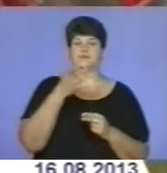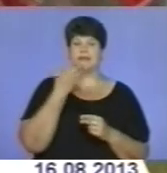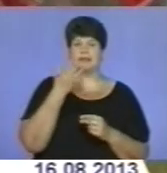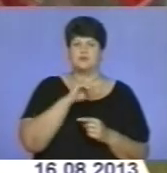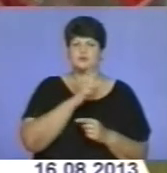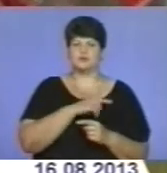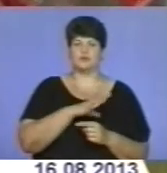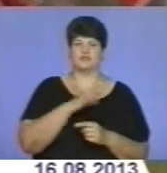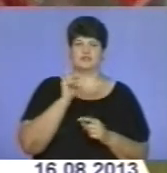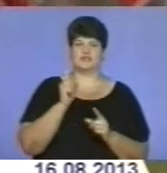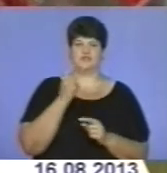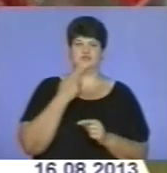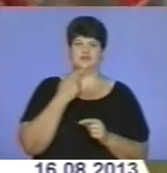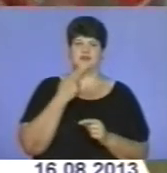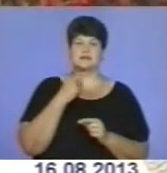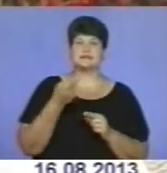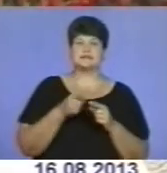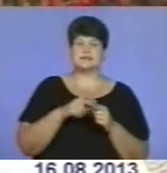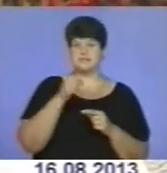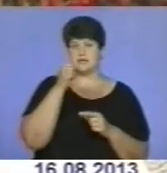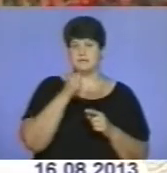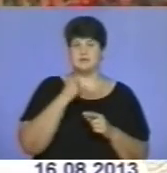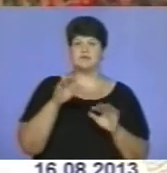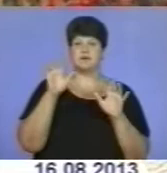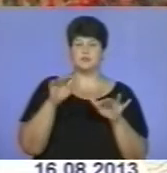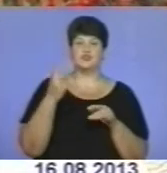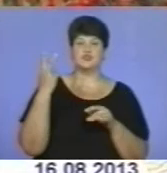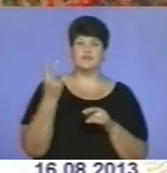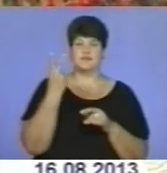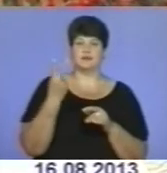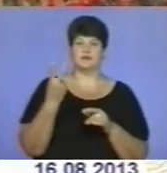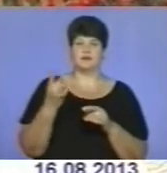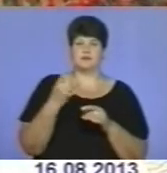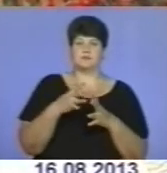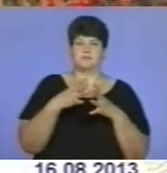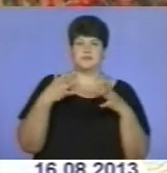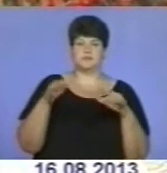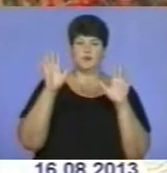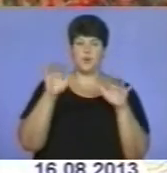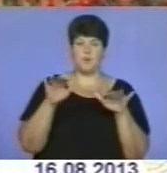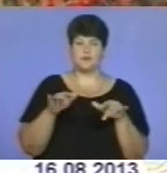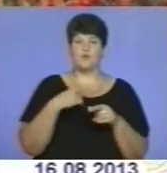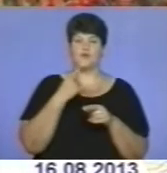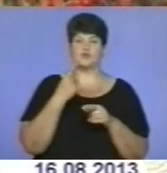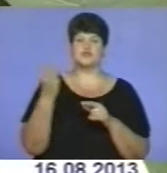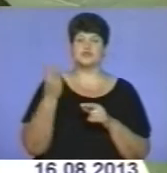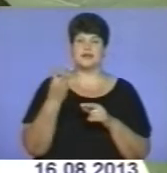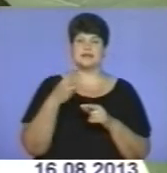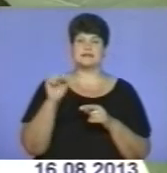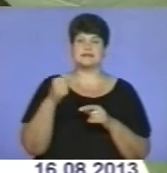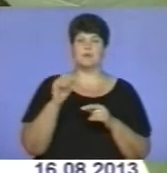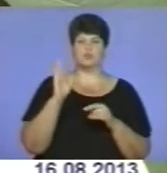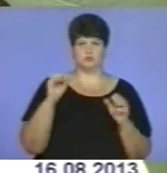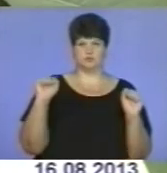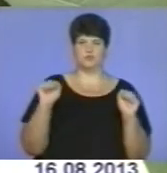місяць на території області випало дві кліматичні норми опадів. Синоптики кажуть, що третя декада серпня буде